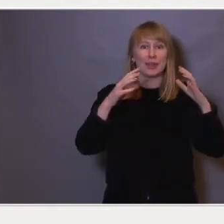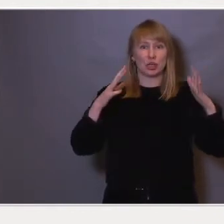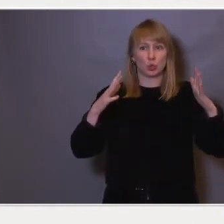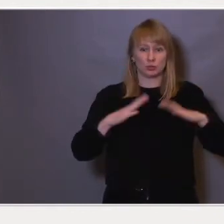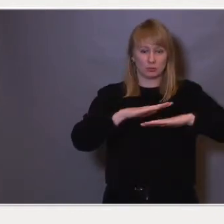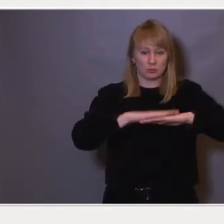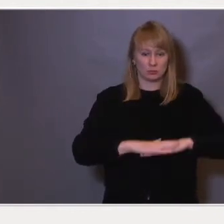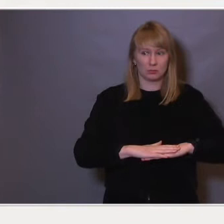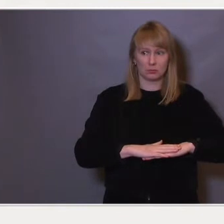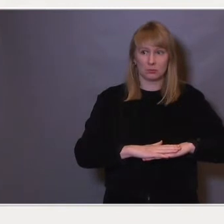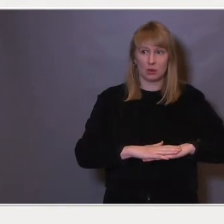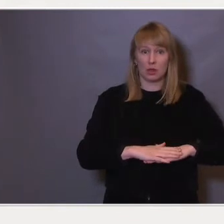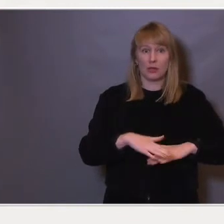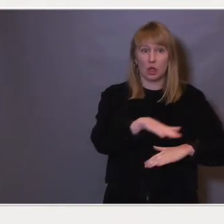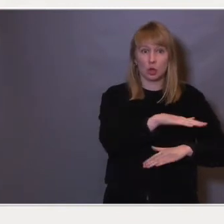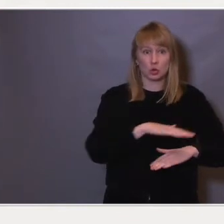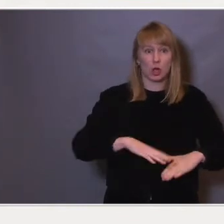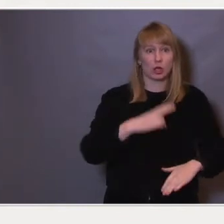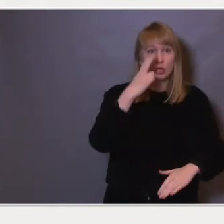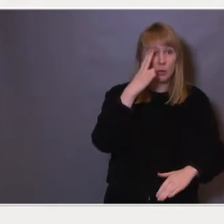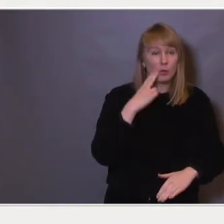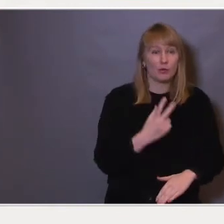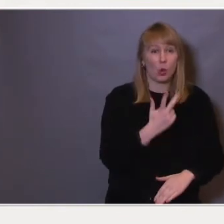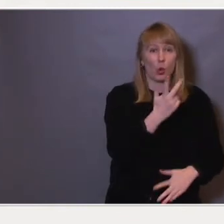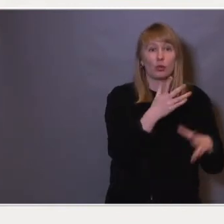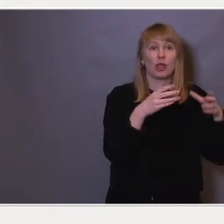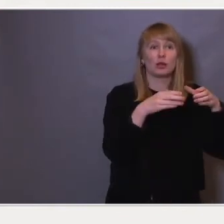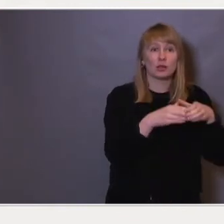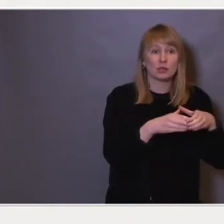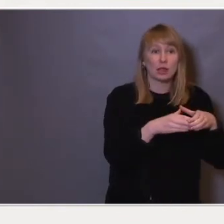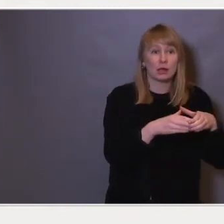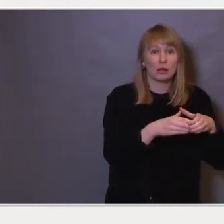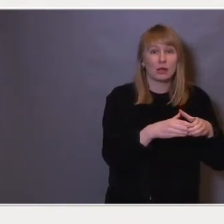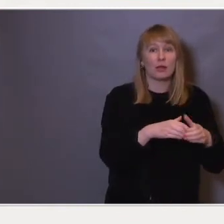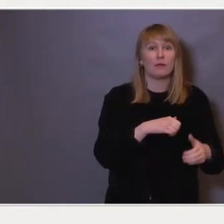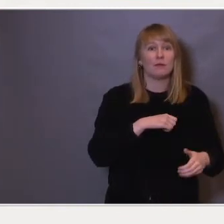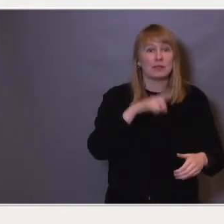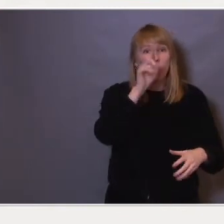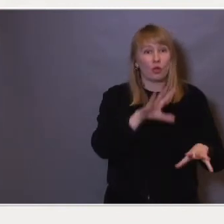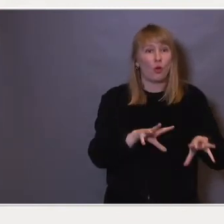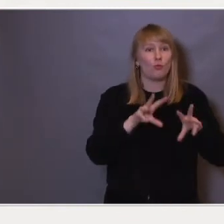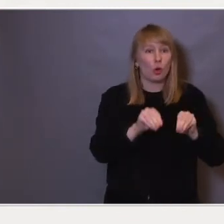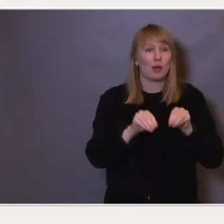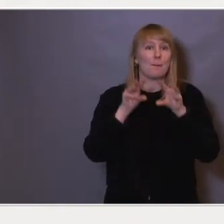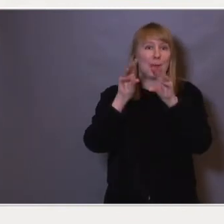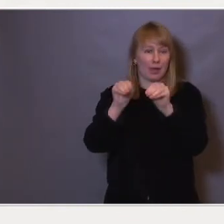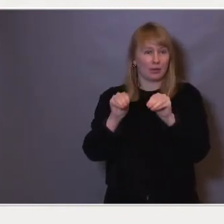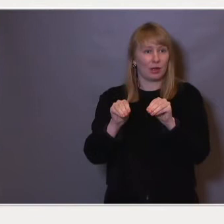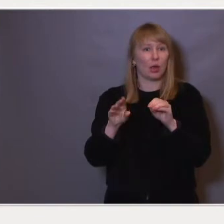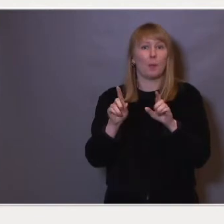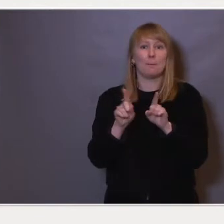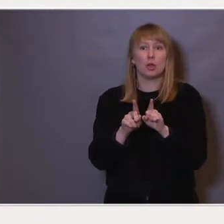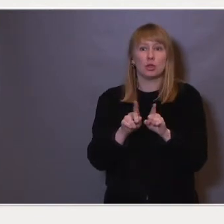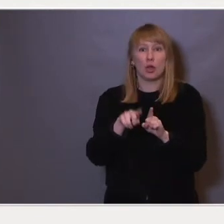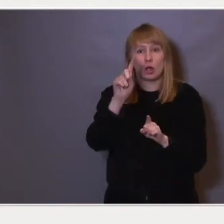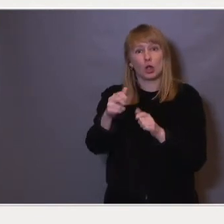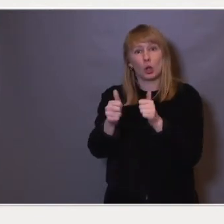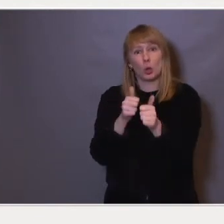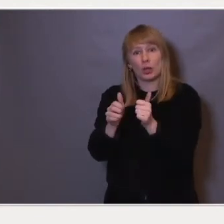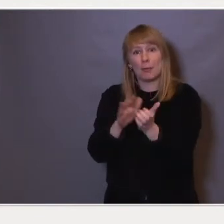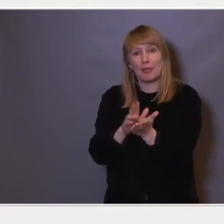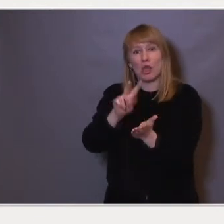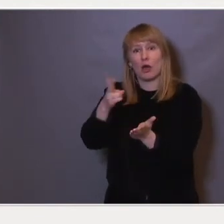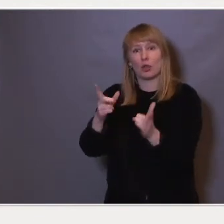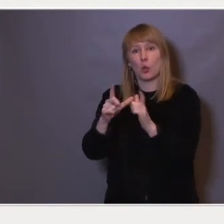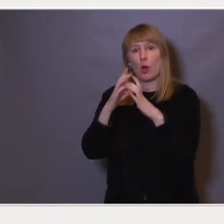utgangspunkt i hvordan man gjør det på nasjonale prøver i åttende klasse, og så hvis man klarer å forbedre seg, så konkurrerer man med de andre,